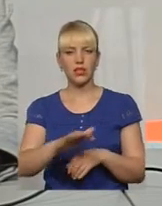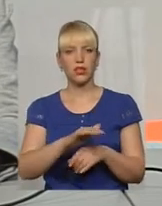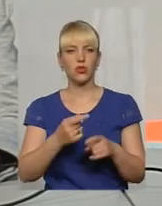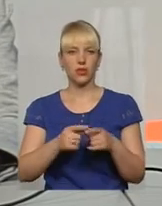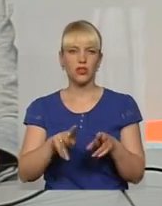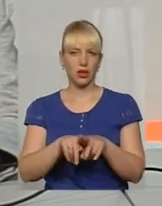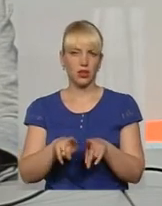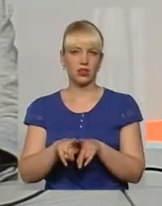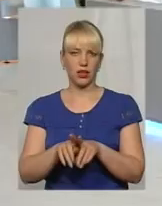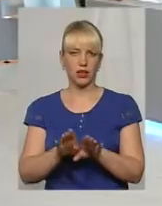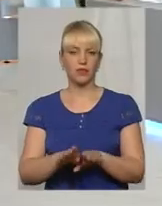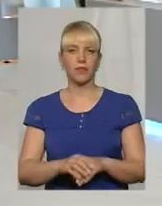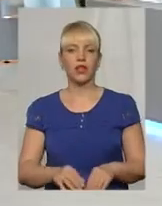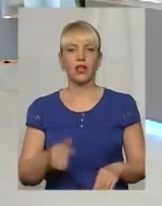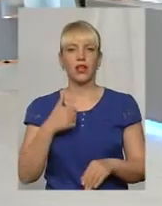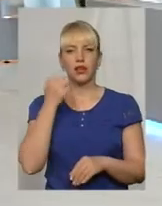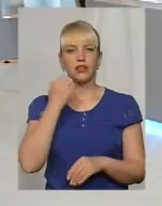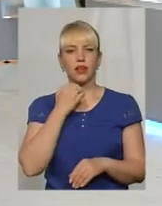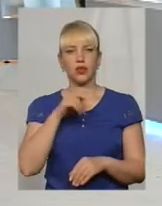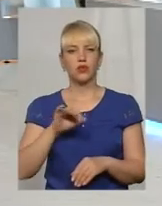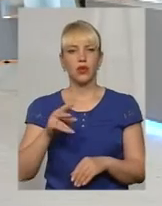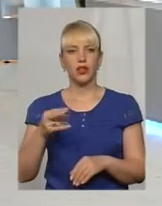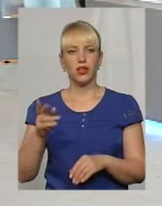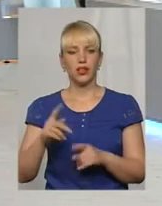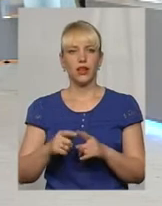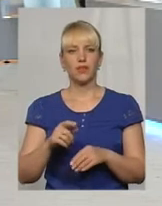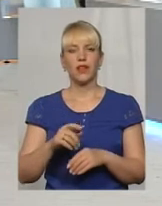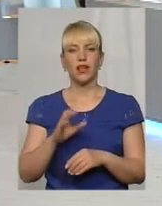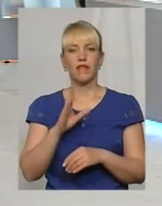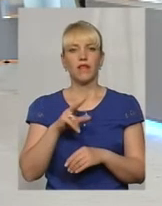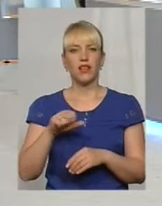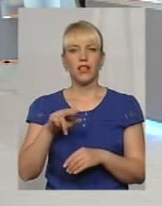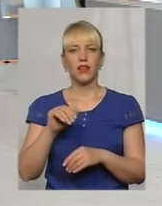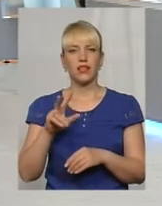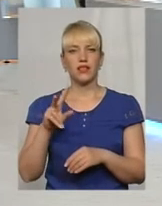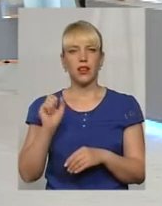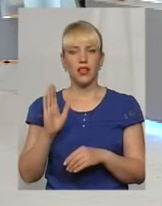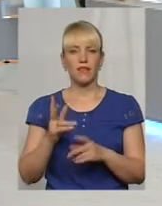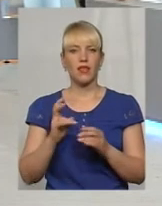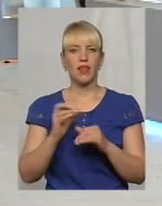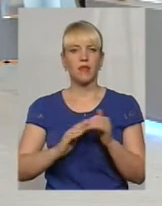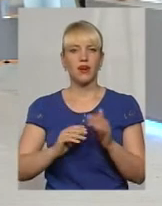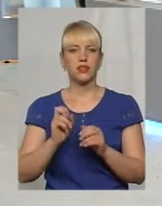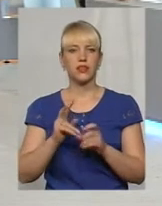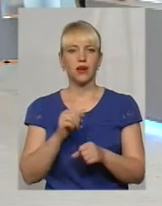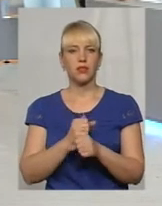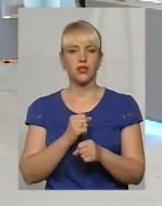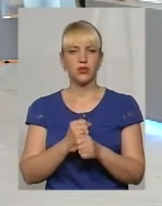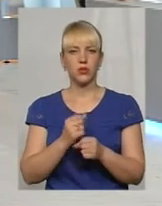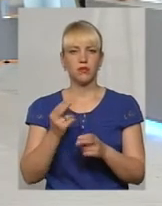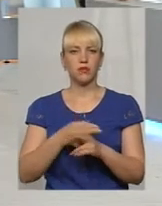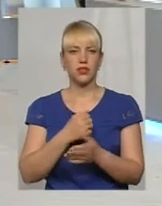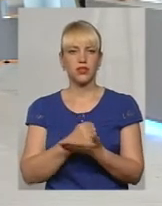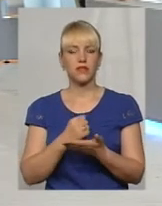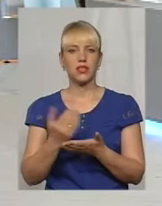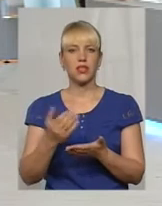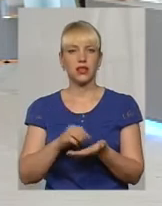отакі от факти. Дякую, пані Лілі. А пане Владислав, скажіть, як на практиці працює зараз безвіз? Які дані маєте